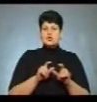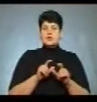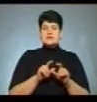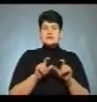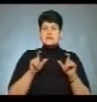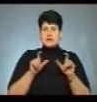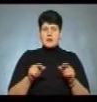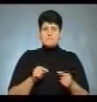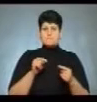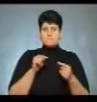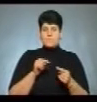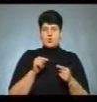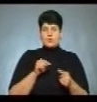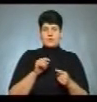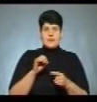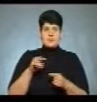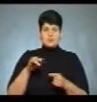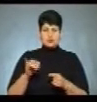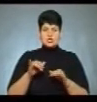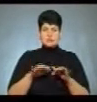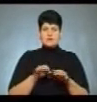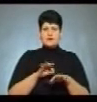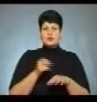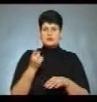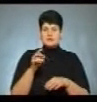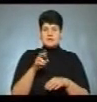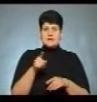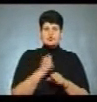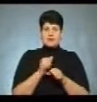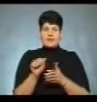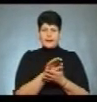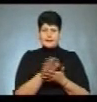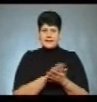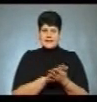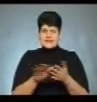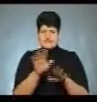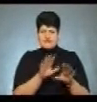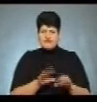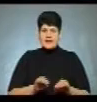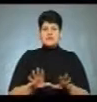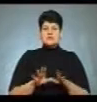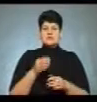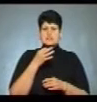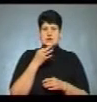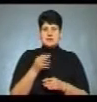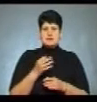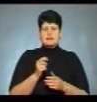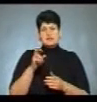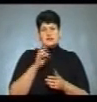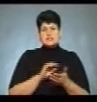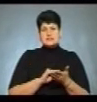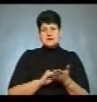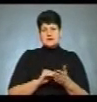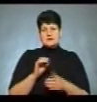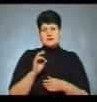протиепідемічні заходи провели 11 березня. Там зробили дезінфекцію, повідомила прес-секретар Держпродспоживслужби області Наталія